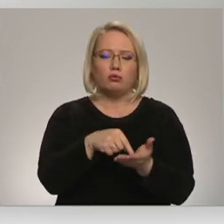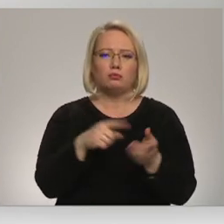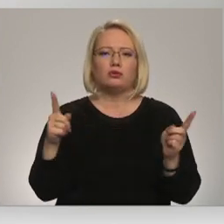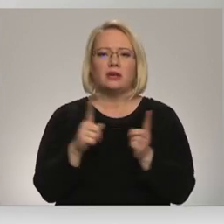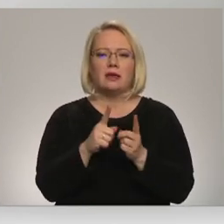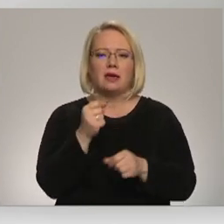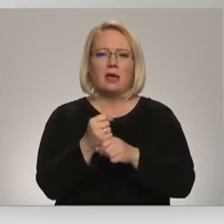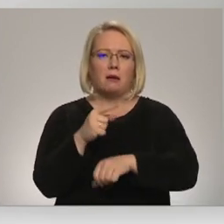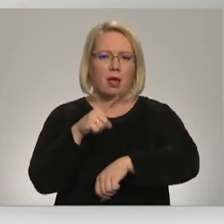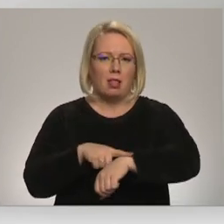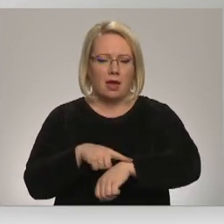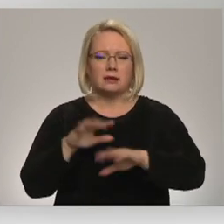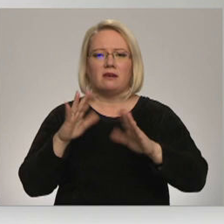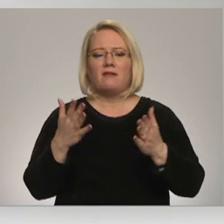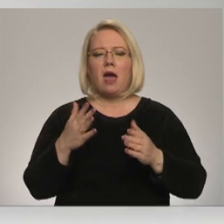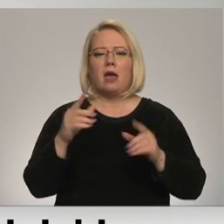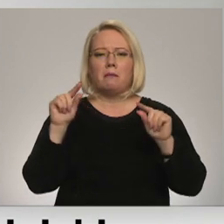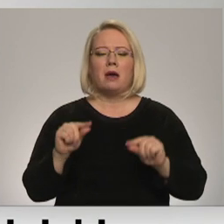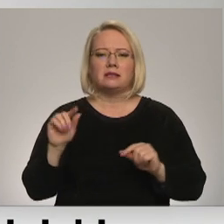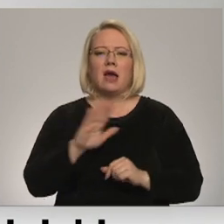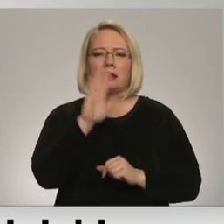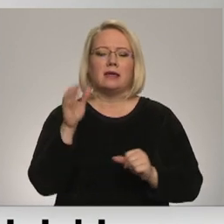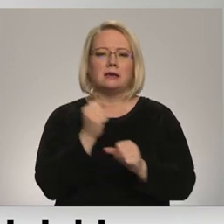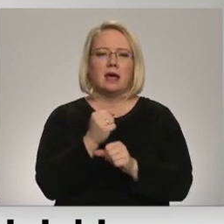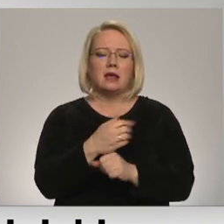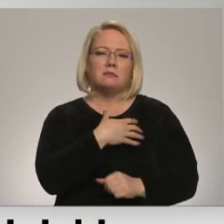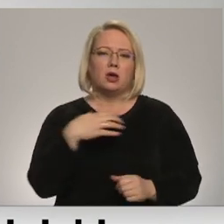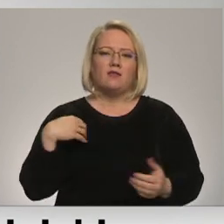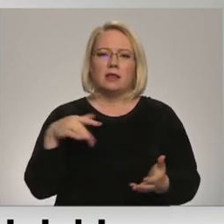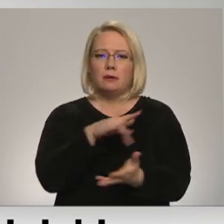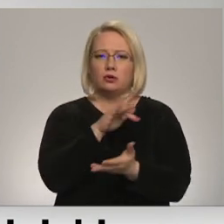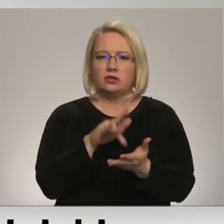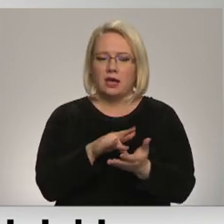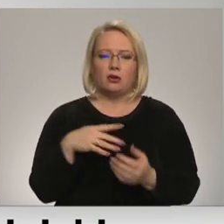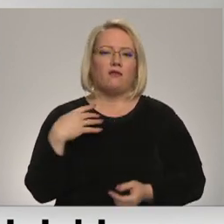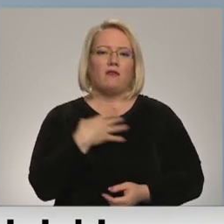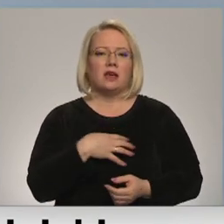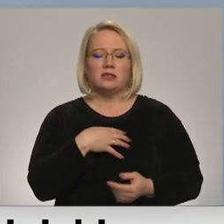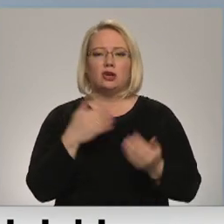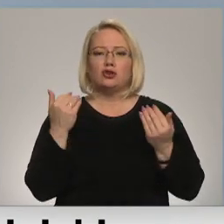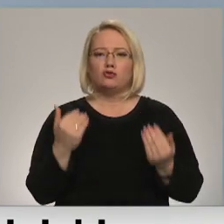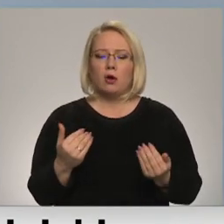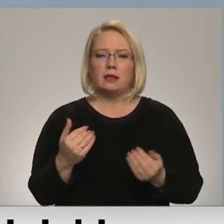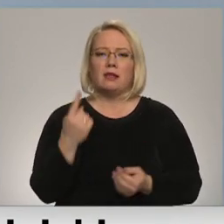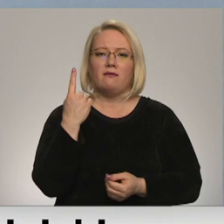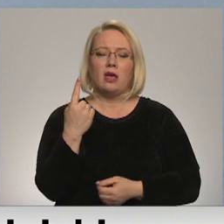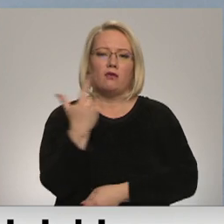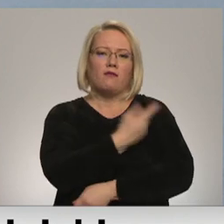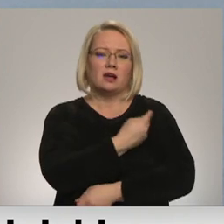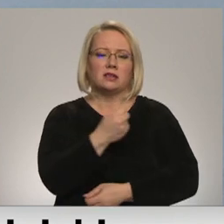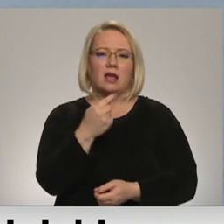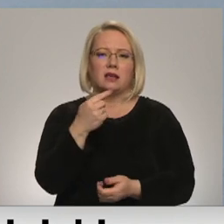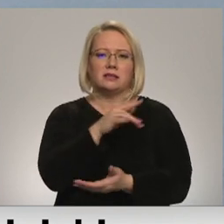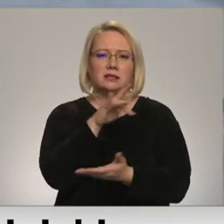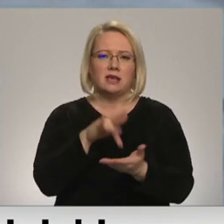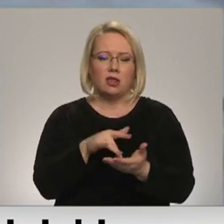mazāk dienas, kad strādās pašvaldības centri. Nāksies, mums šodien pieņemsim vienu vakcinācijas punktu. Mēs